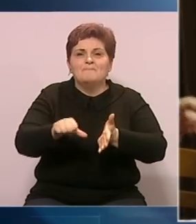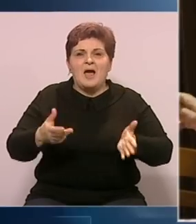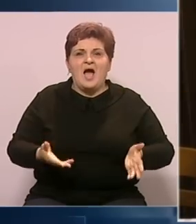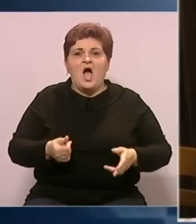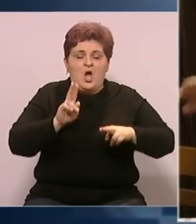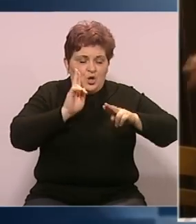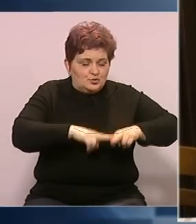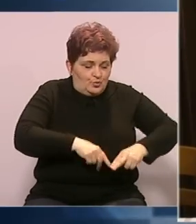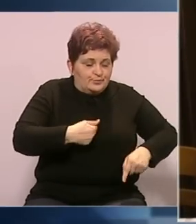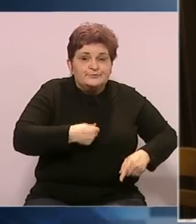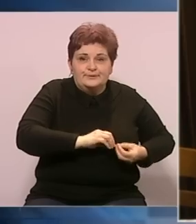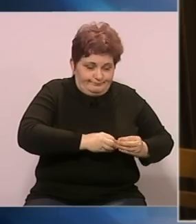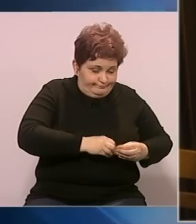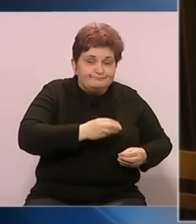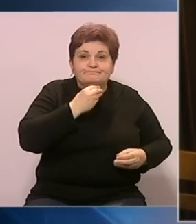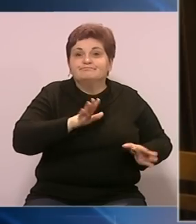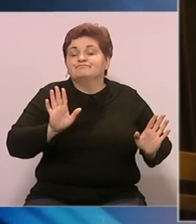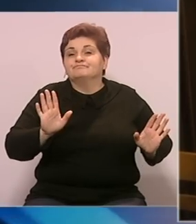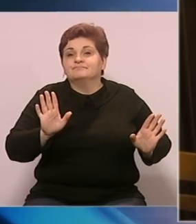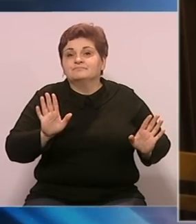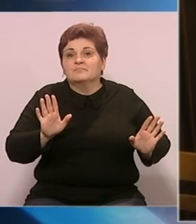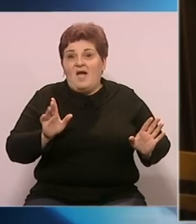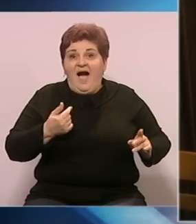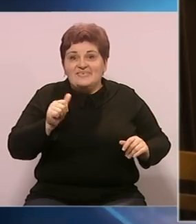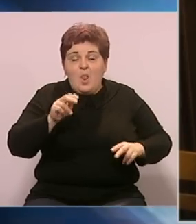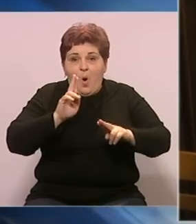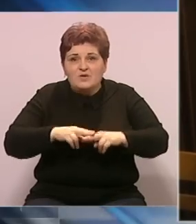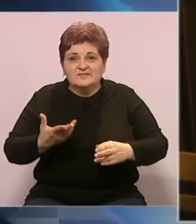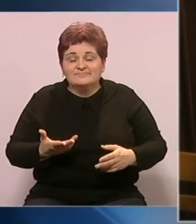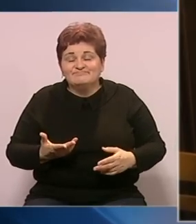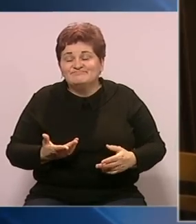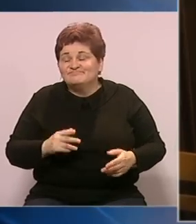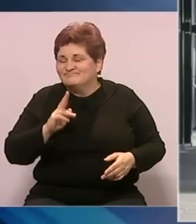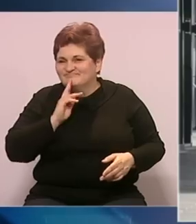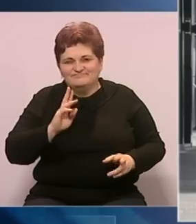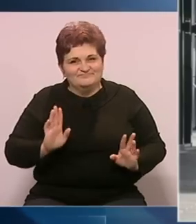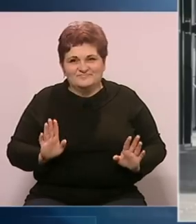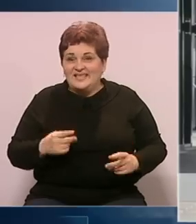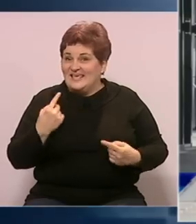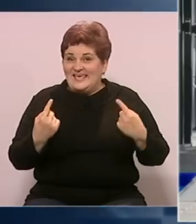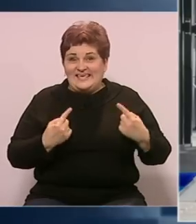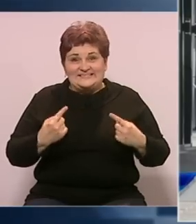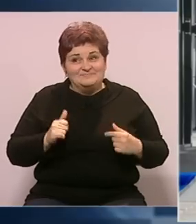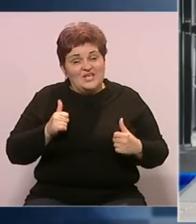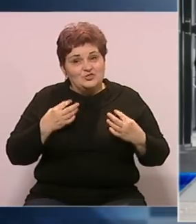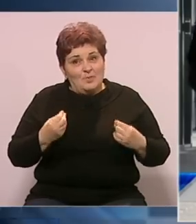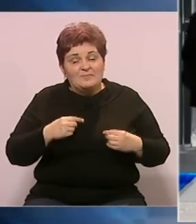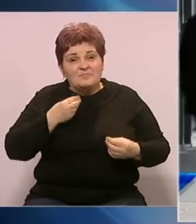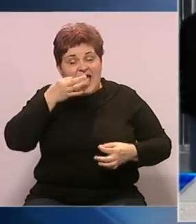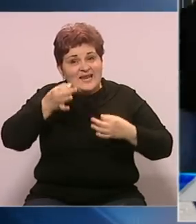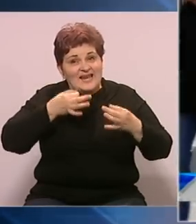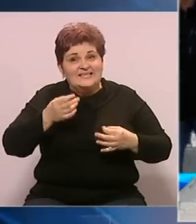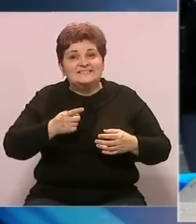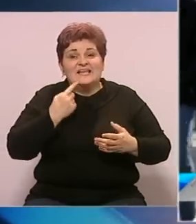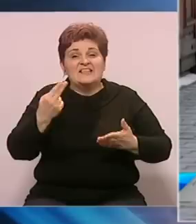ostane, će biti tamo. A ostane ili što? Pa, malo ostane. Da je situacija nezavidna pokazuju i analize prema